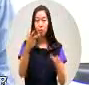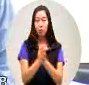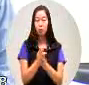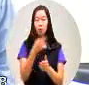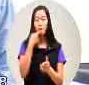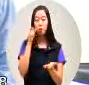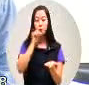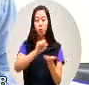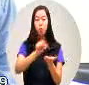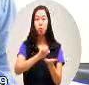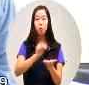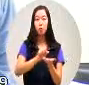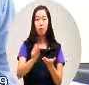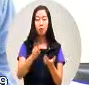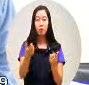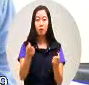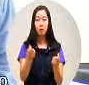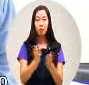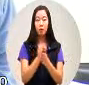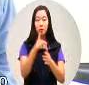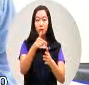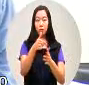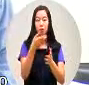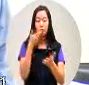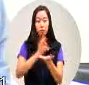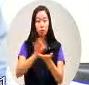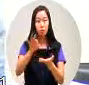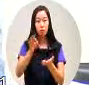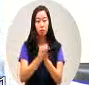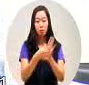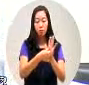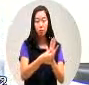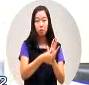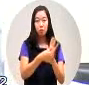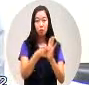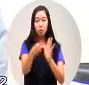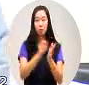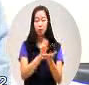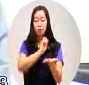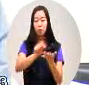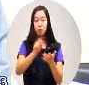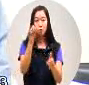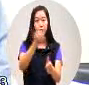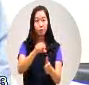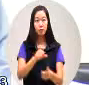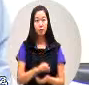单以抽象利用的名称来开发单